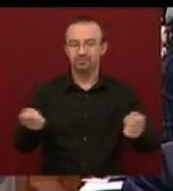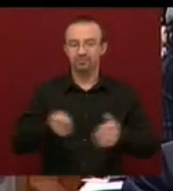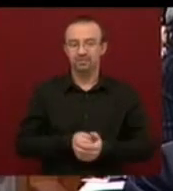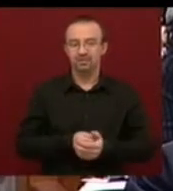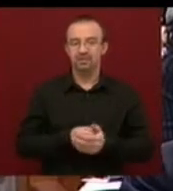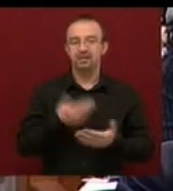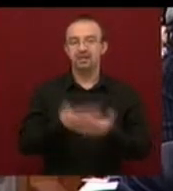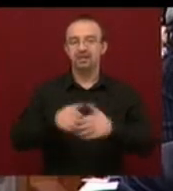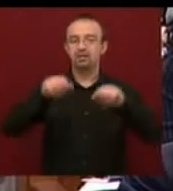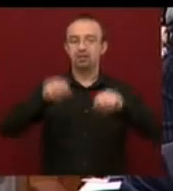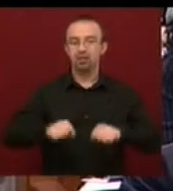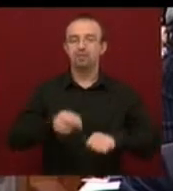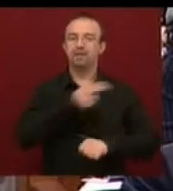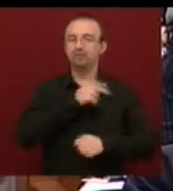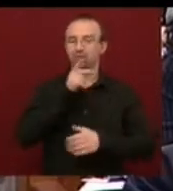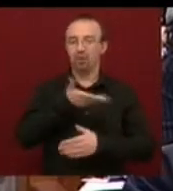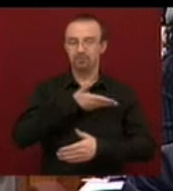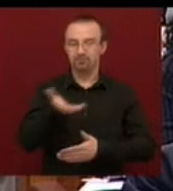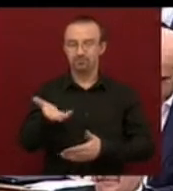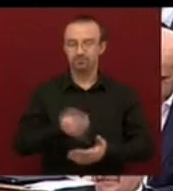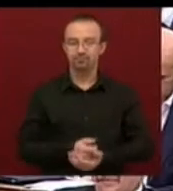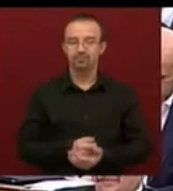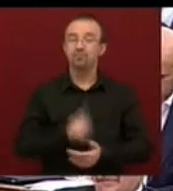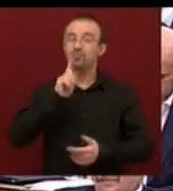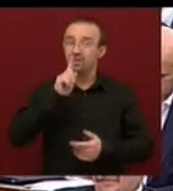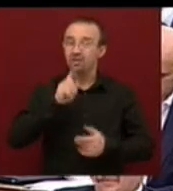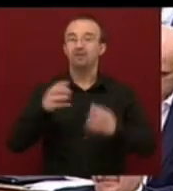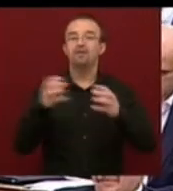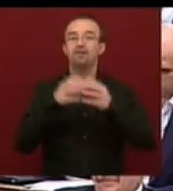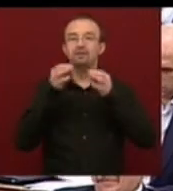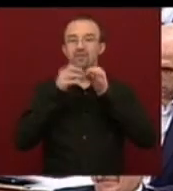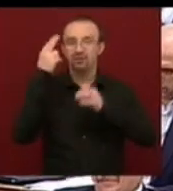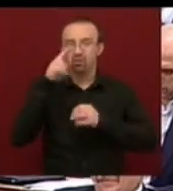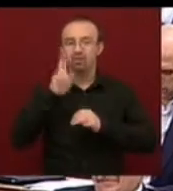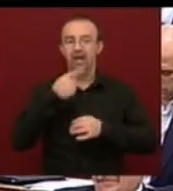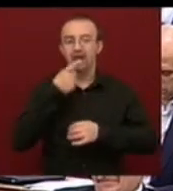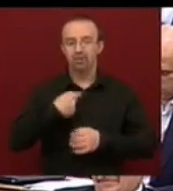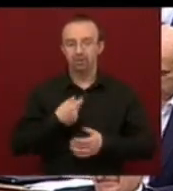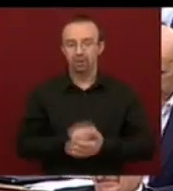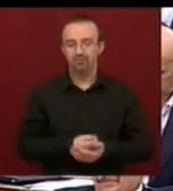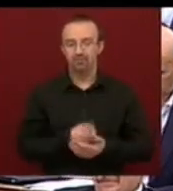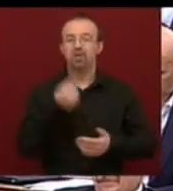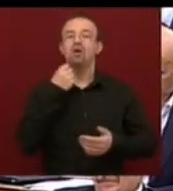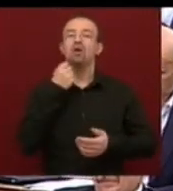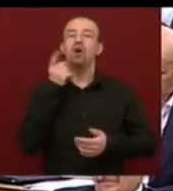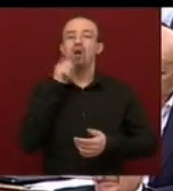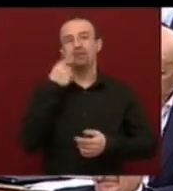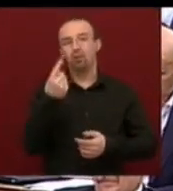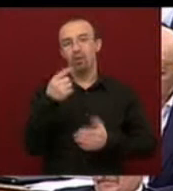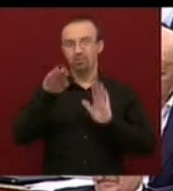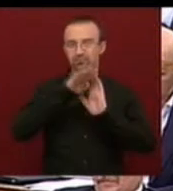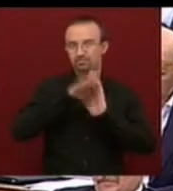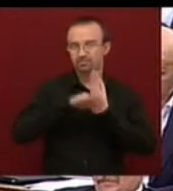egy komolyabb kitüntetésre. Viszont frakcióvezető, meg kell önnek mondanom, hogy amiket ön elsorolt,